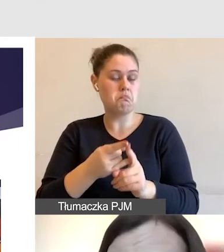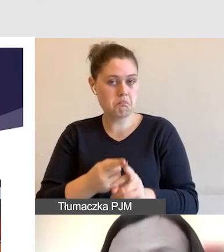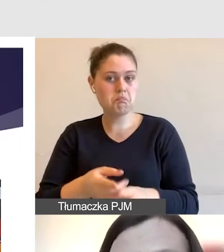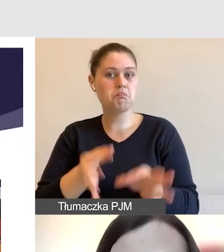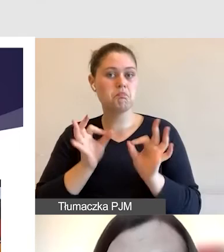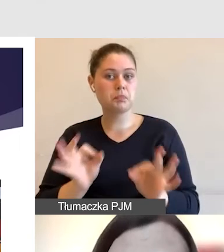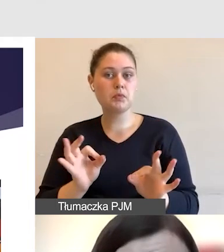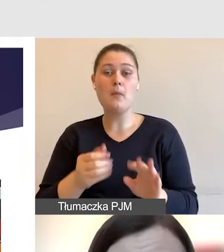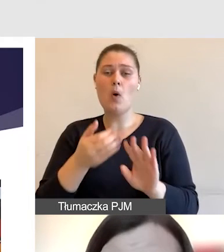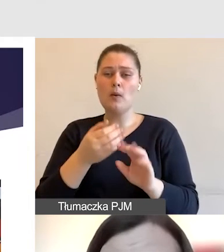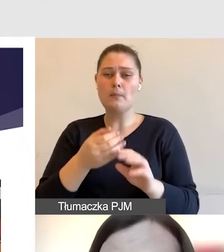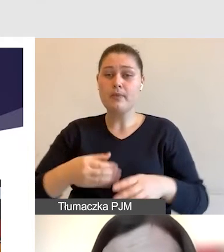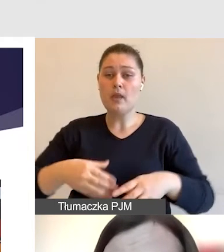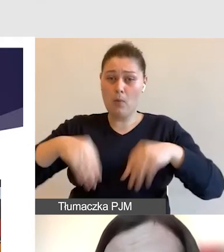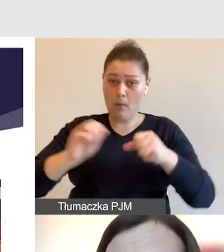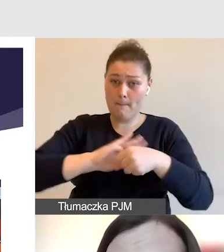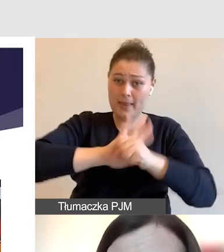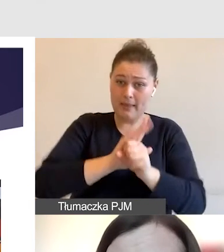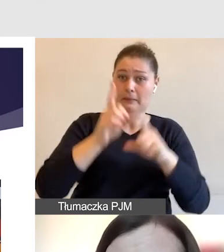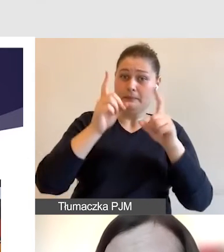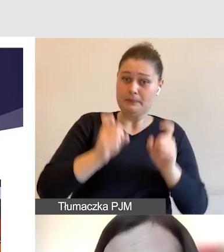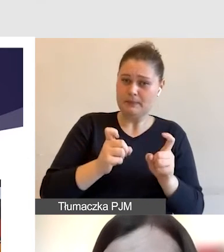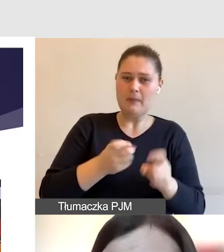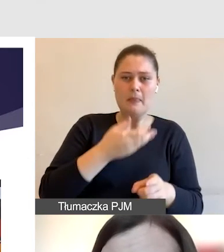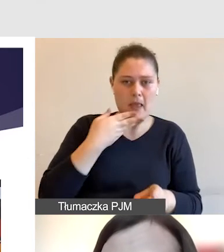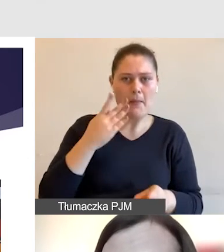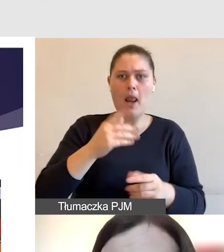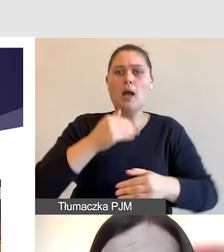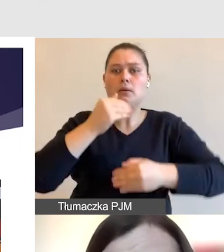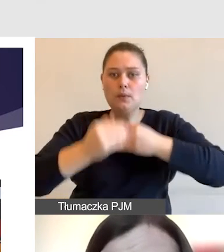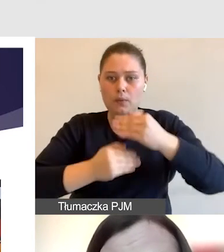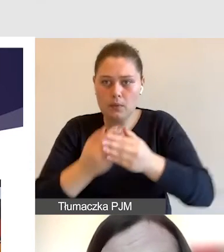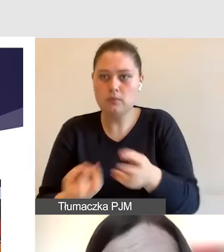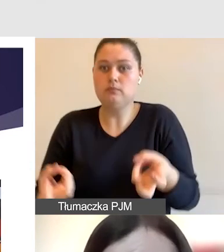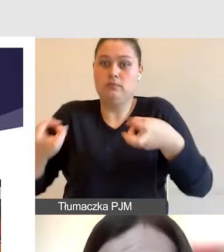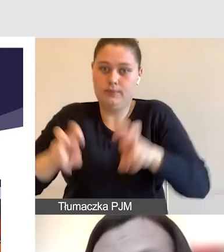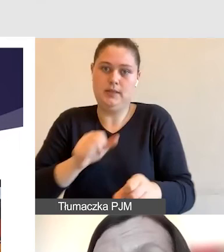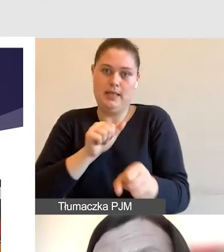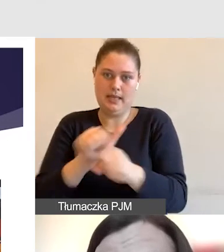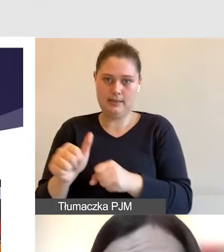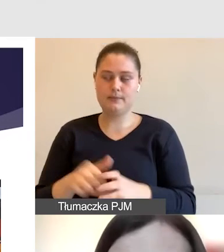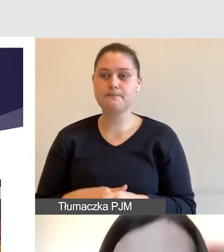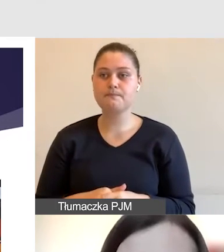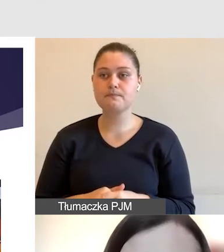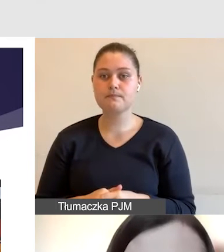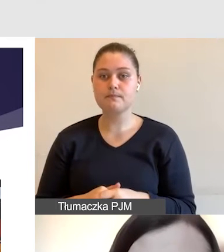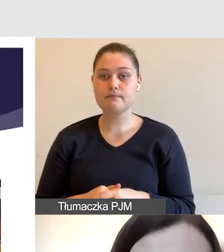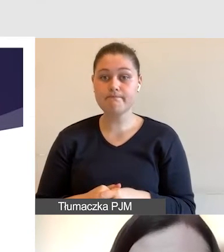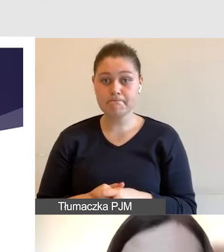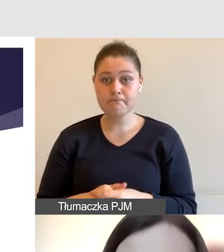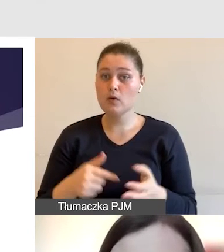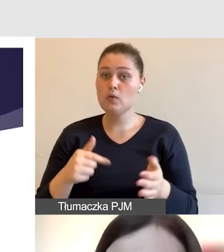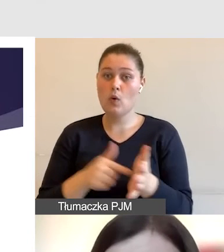oferuje, czyli można w pełni profesjonalnie pracować z Zoomem jako narzędziem do tłumaczeń. A jeśli możemy